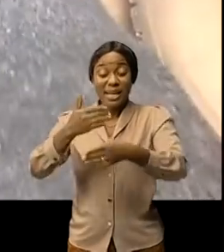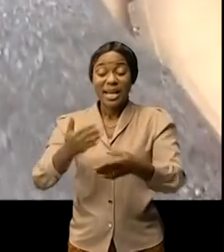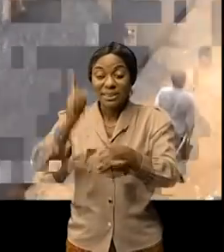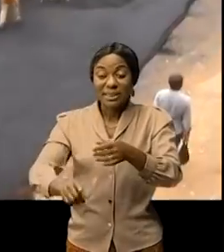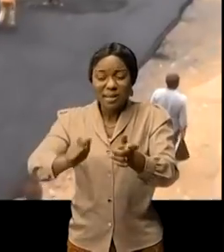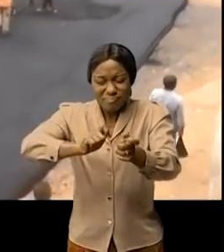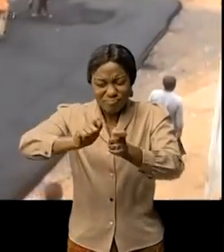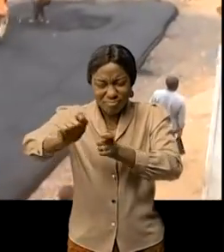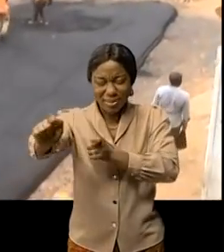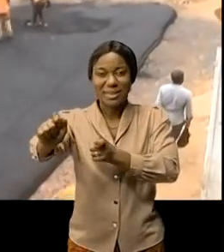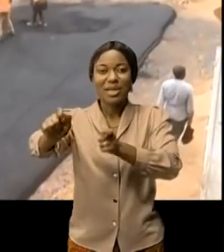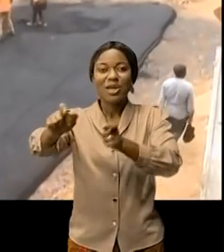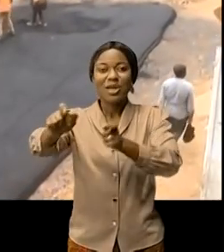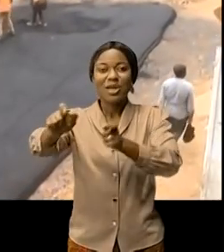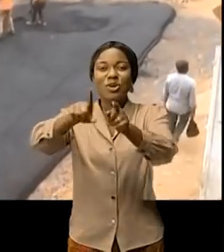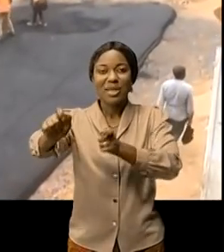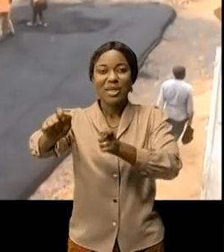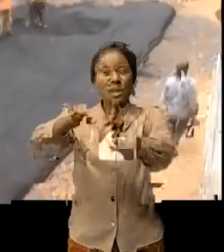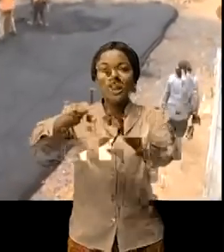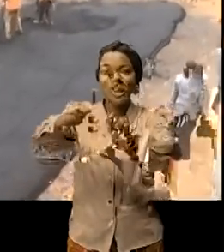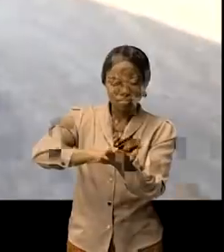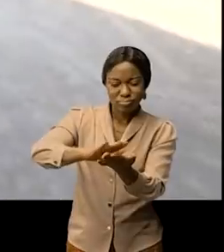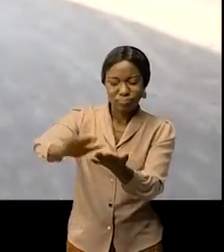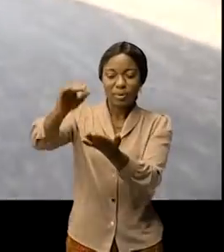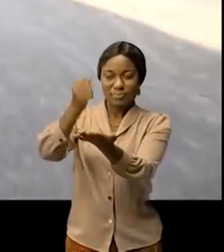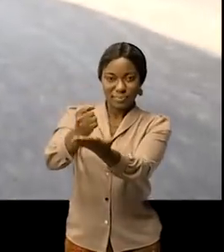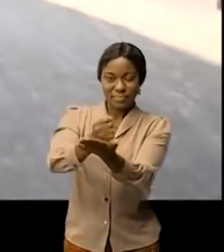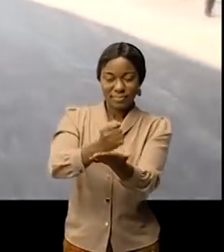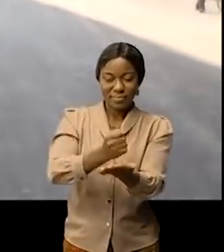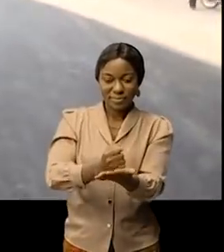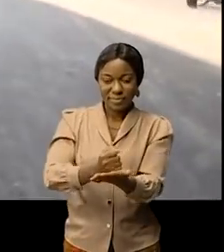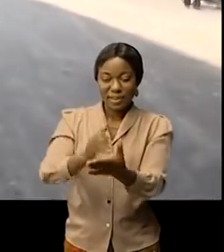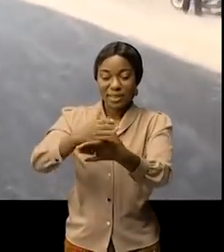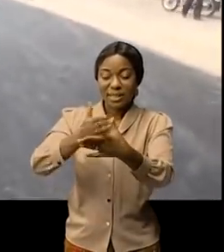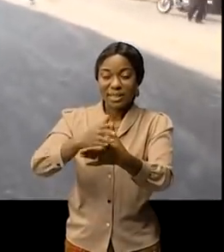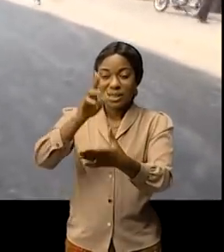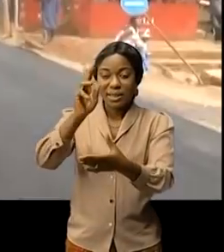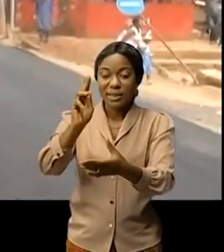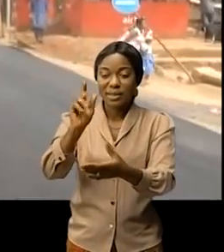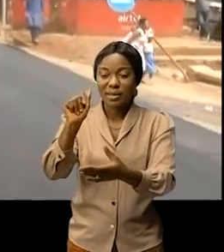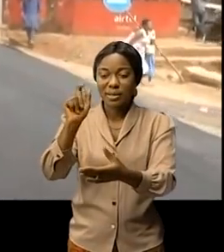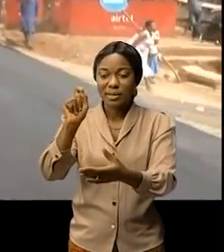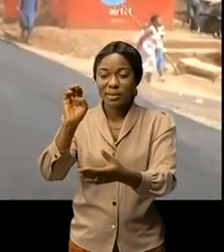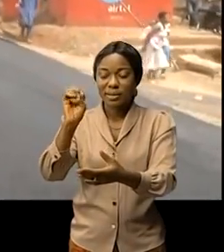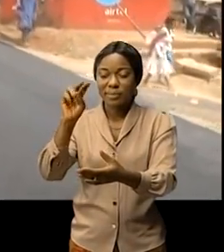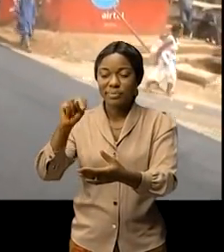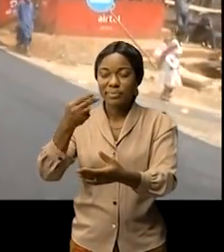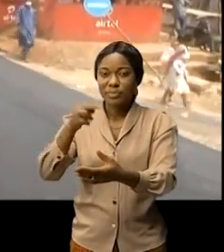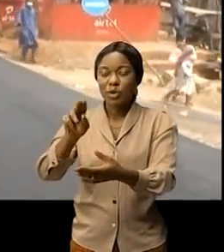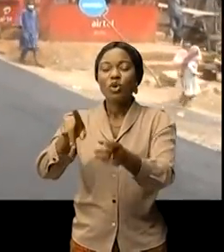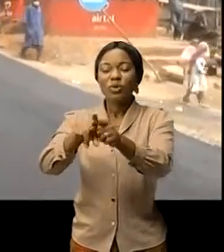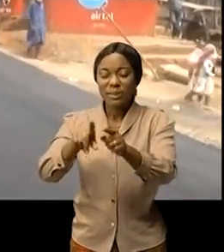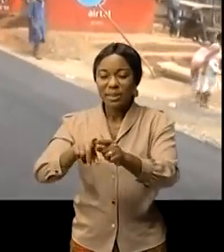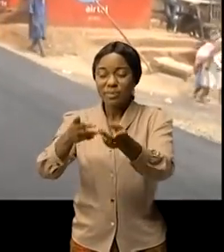et à la finalisation des parties qui étaient en litige entre Cap Ngooba et Biosadec mais aussi des liaisons entre les marchés de